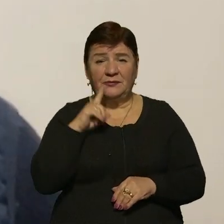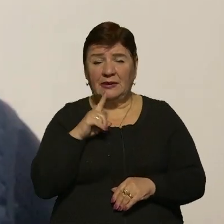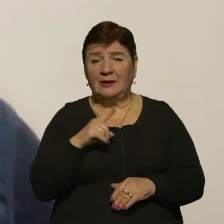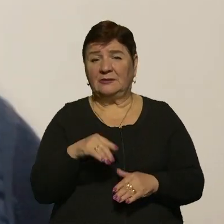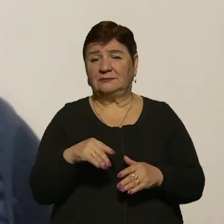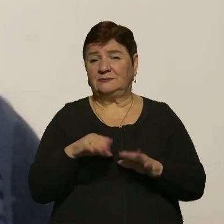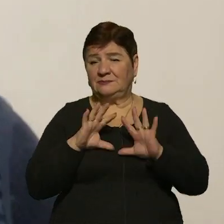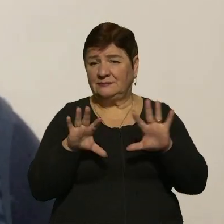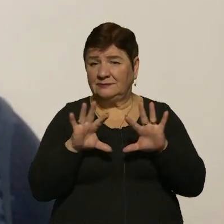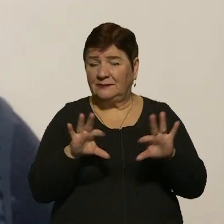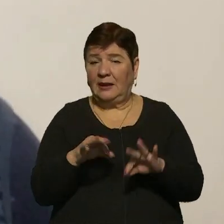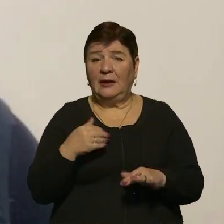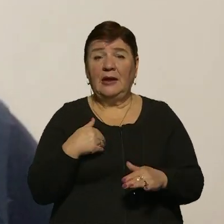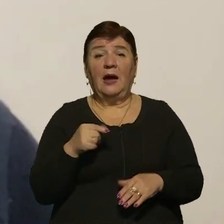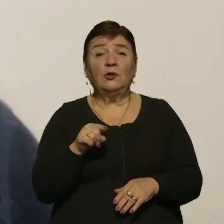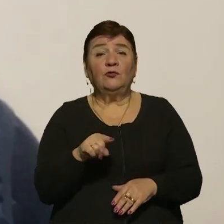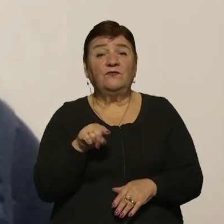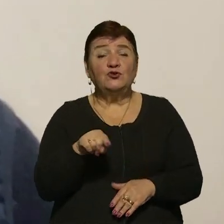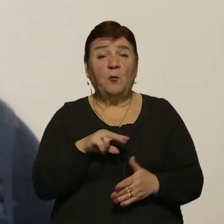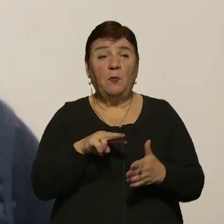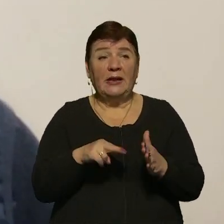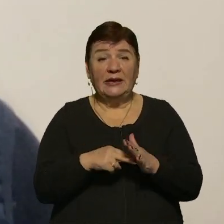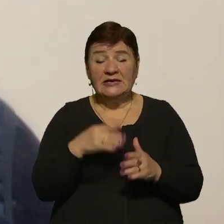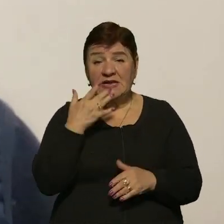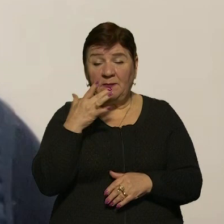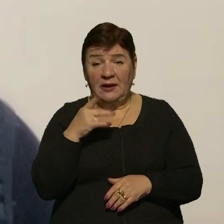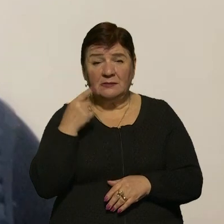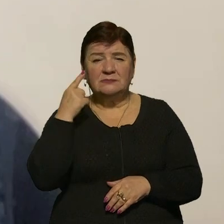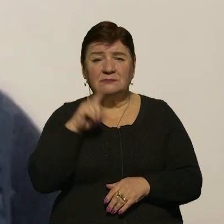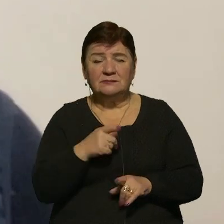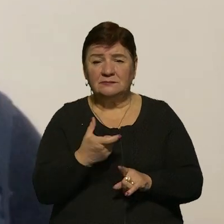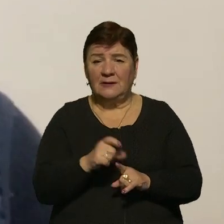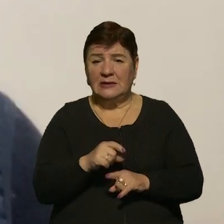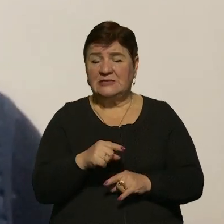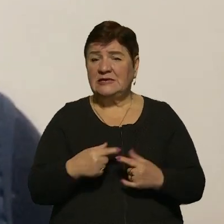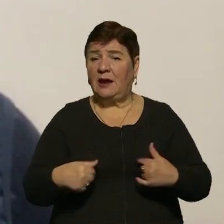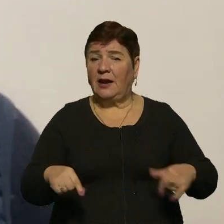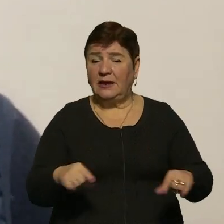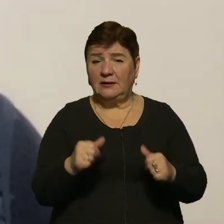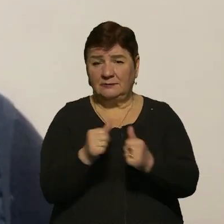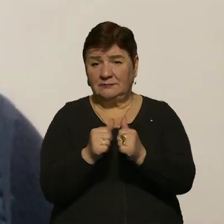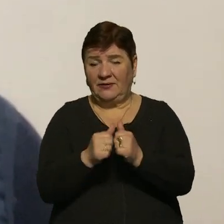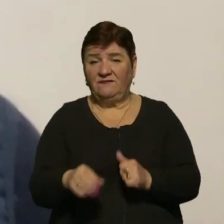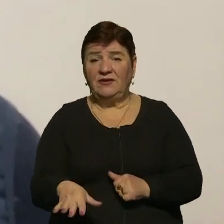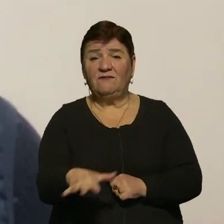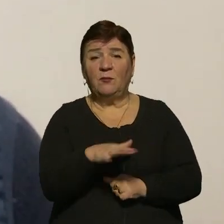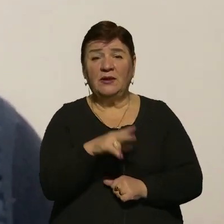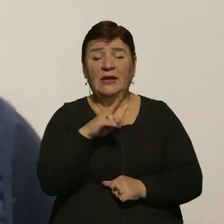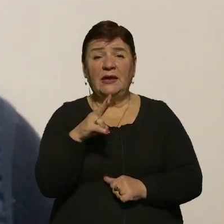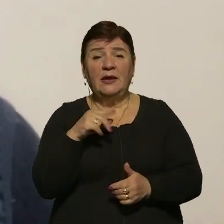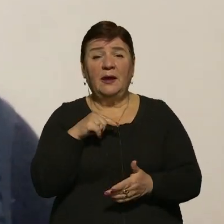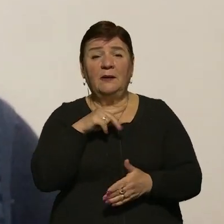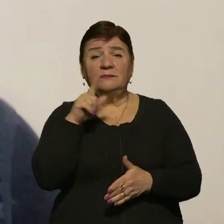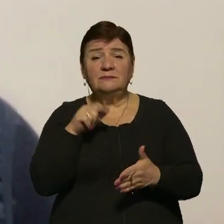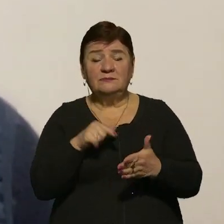катати. Але, от я тут в цьому плані, навіть за Америку, навіть більш впевненіший, ніж за країни, які поруч біля нас у Європі, для яких це стоїть